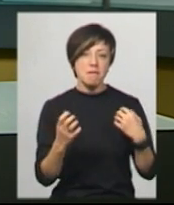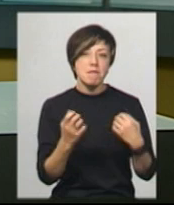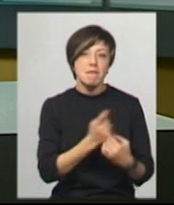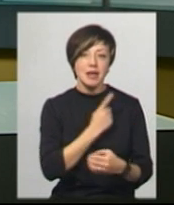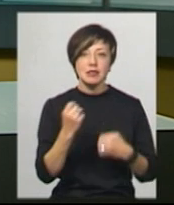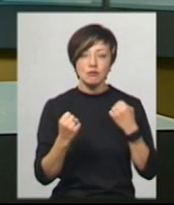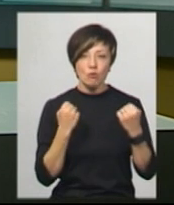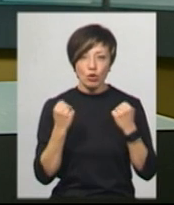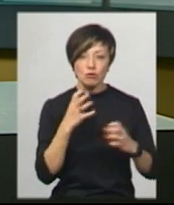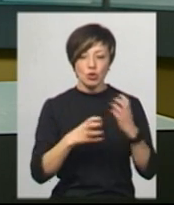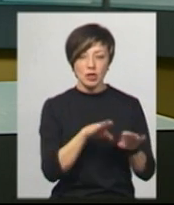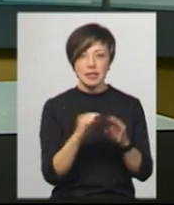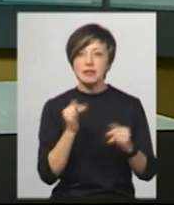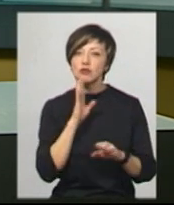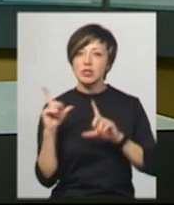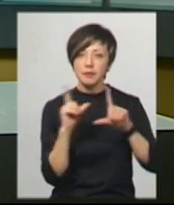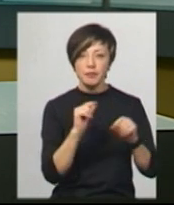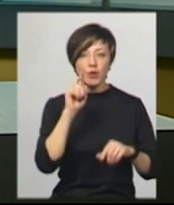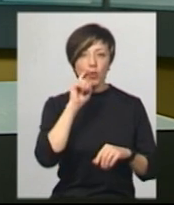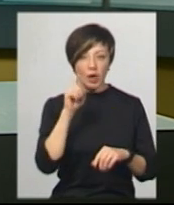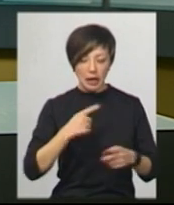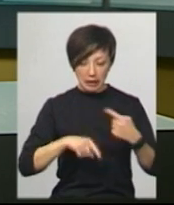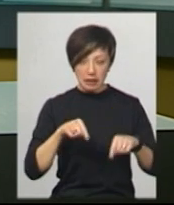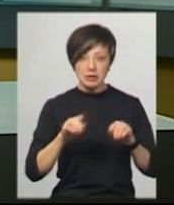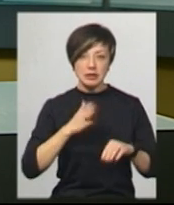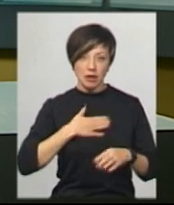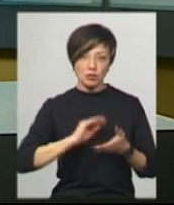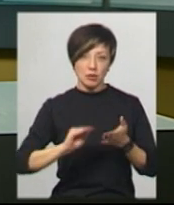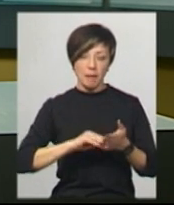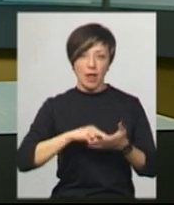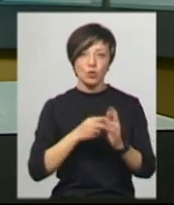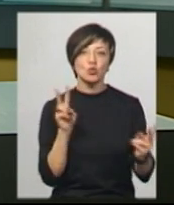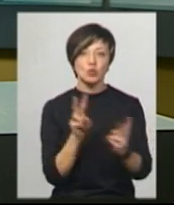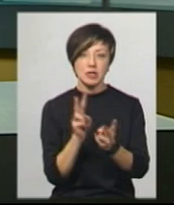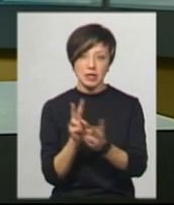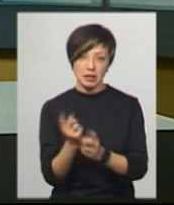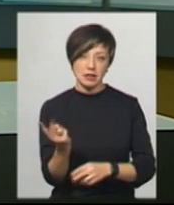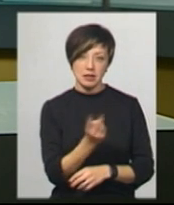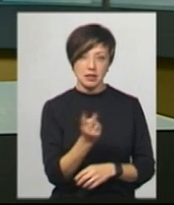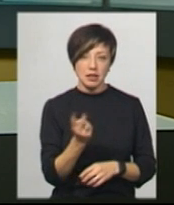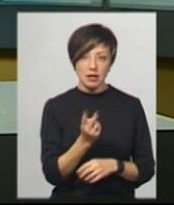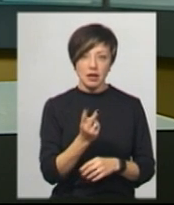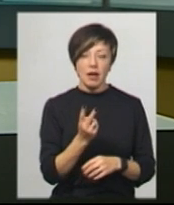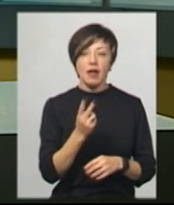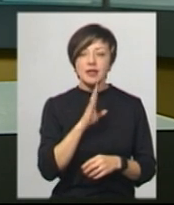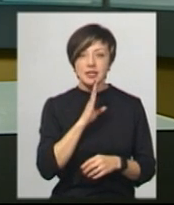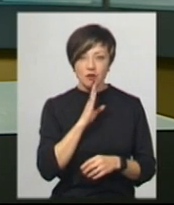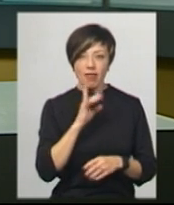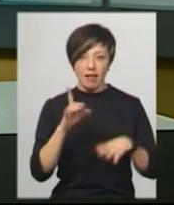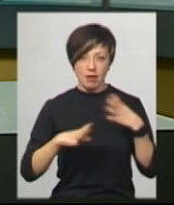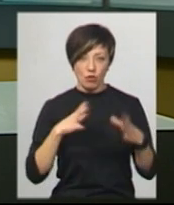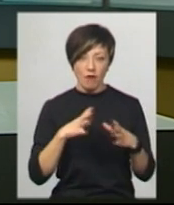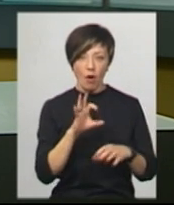класу. Сьогодні дівчата вирушають до України, і завтра наші кореспонденти планують зустрітися з Ангеліною Ломичинською на тренуванні.